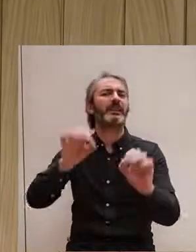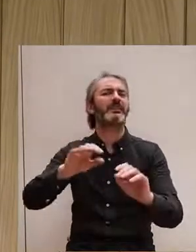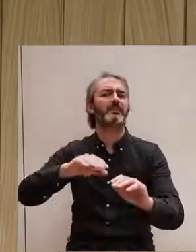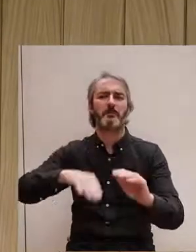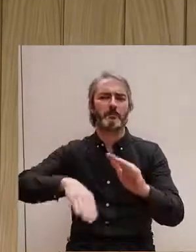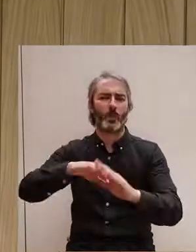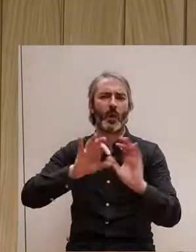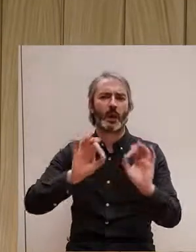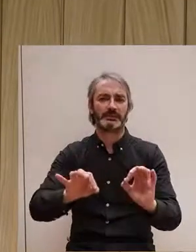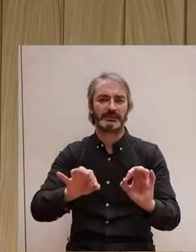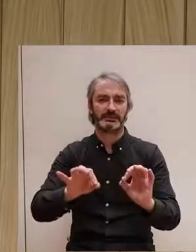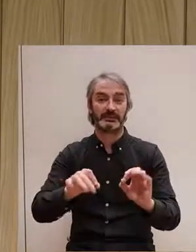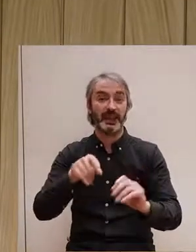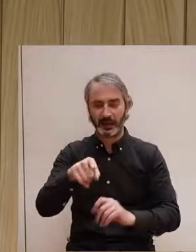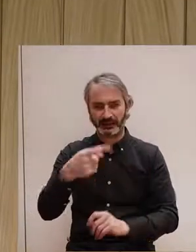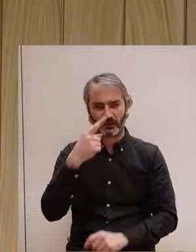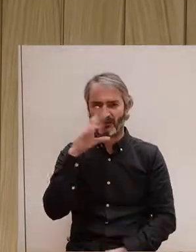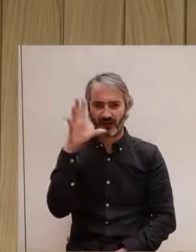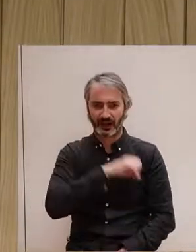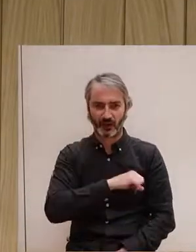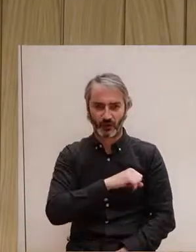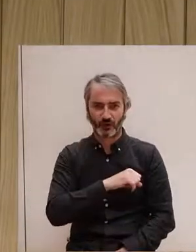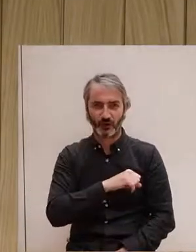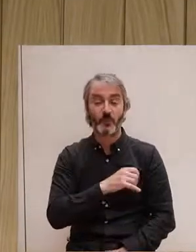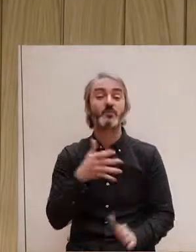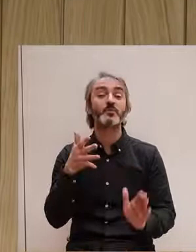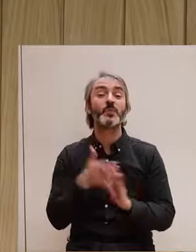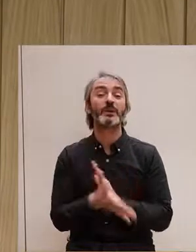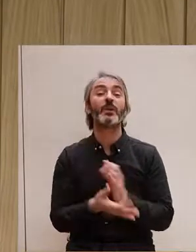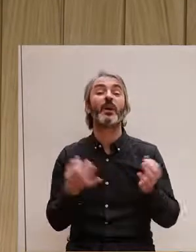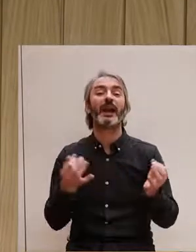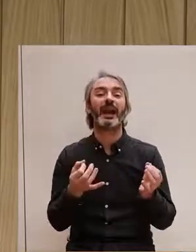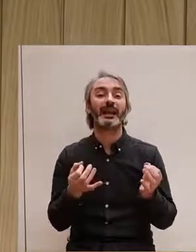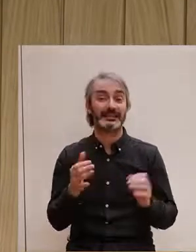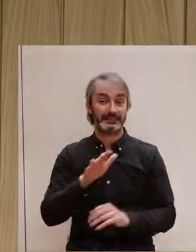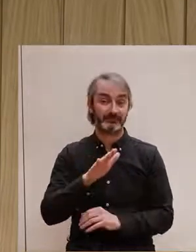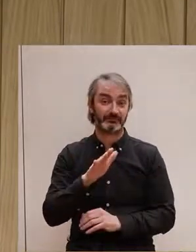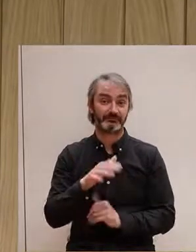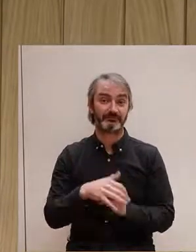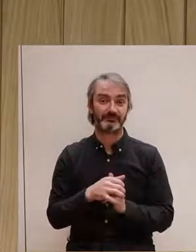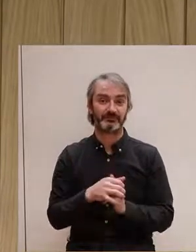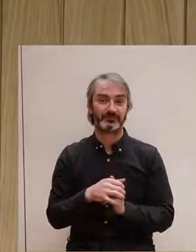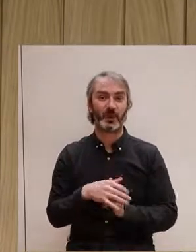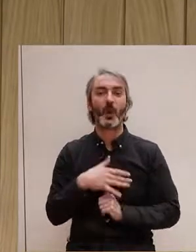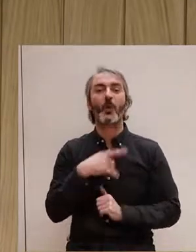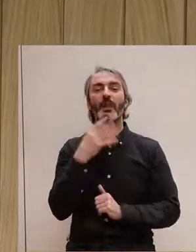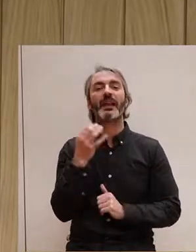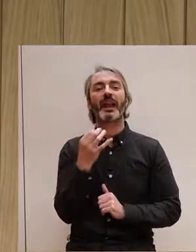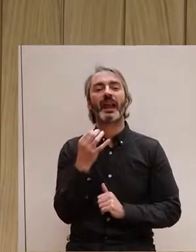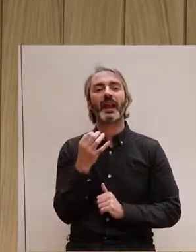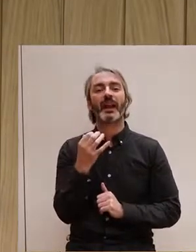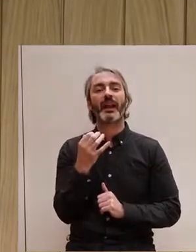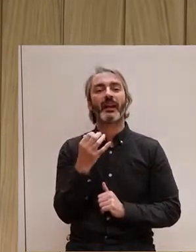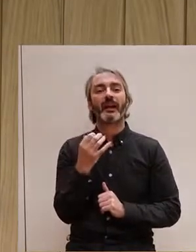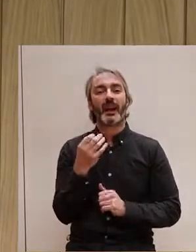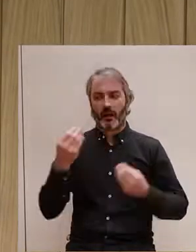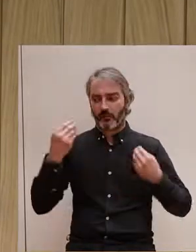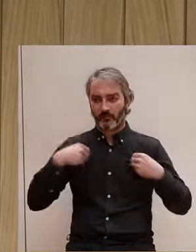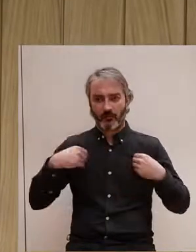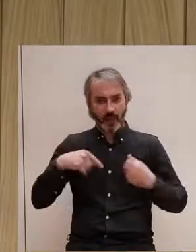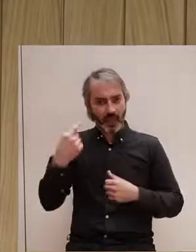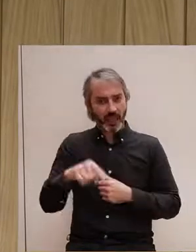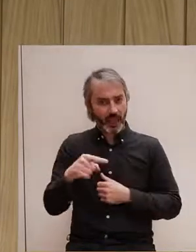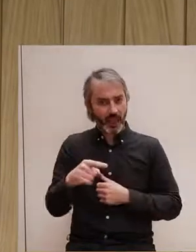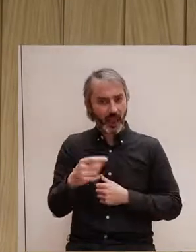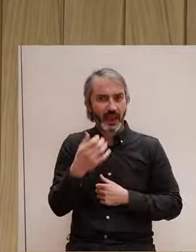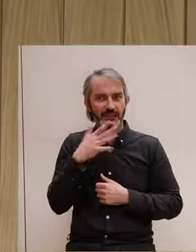Creiem que això és un error en el sentit que sembla que tu no puguis disfrutar o que tu no estiguis gaudint